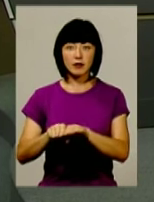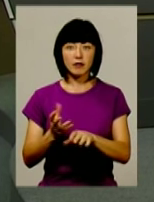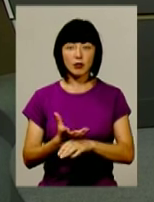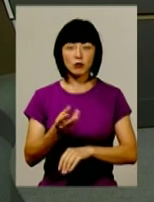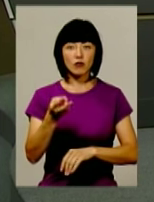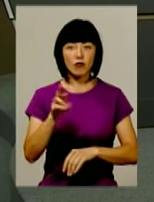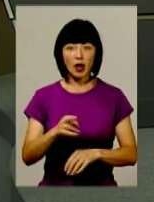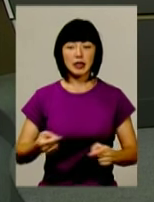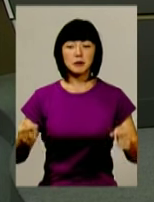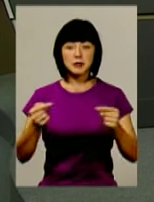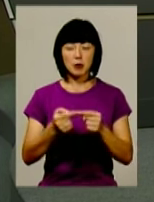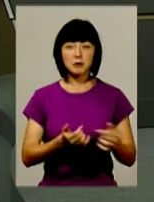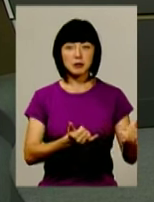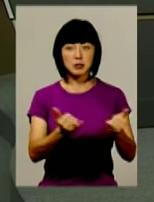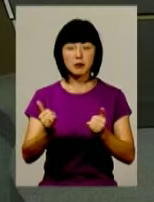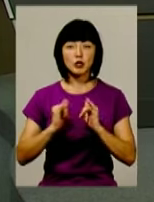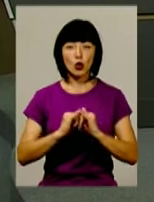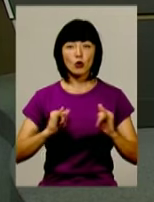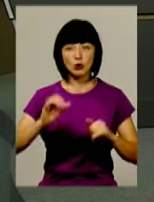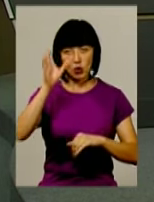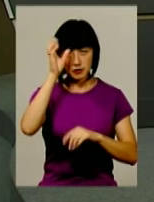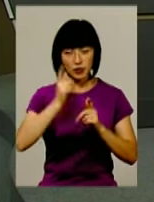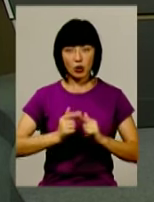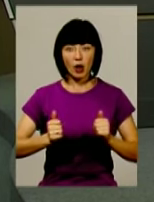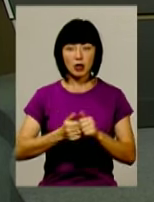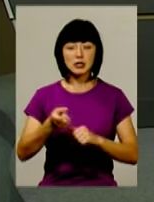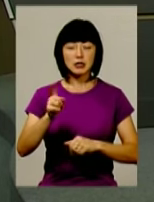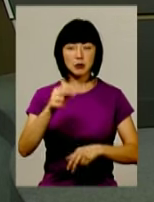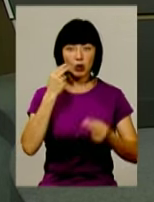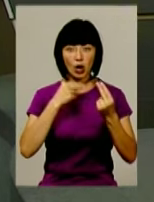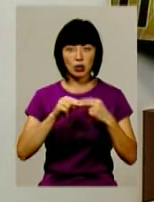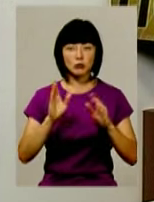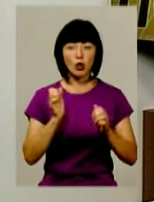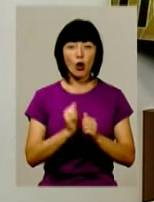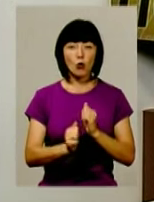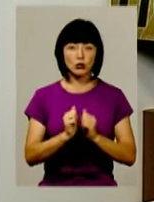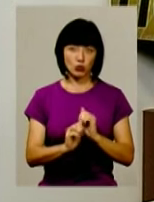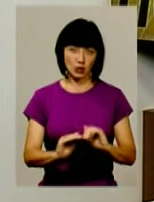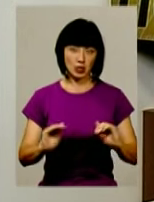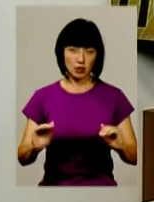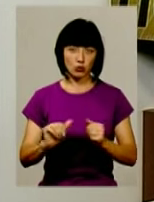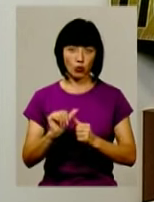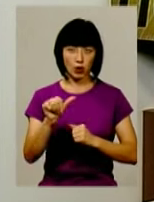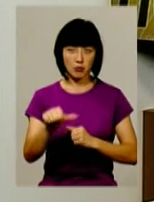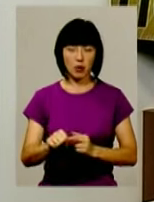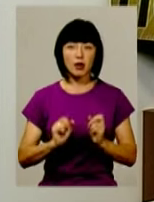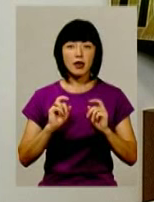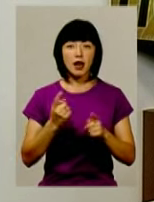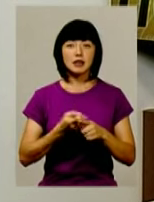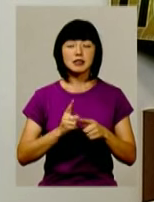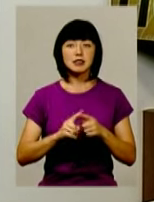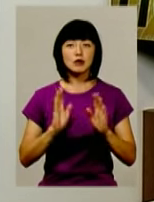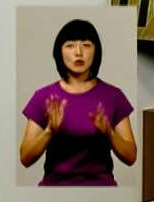і тим самим забезпечить розвиток освітній галузі, тим краще буде для кожного учня, зокрема. Наскільки це буде